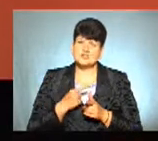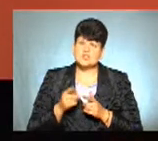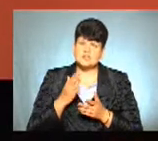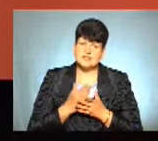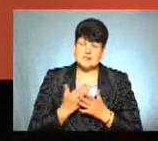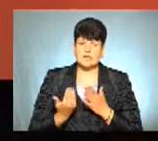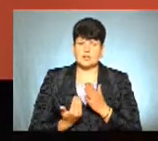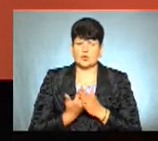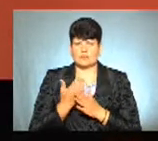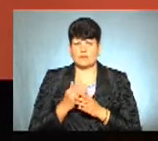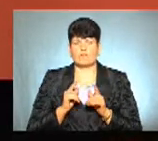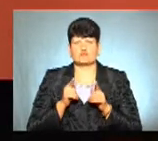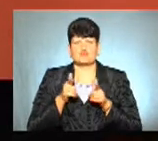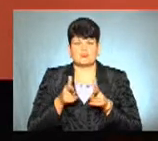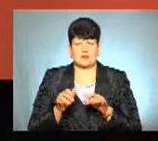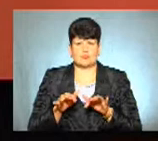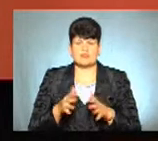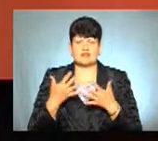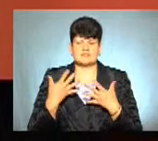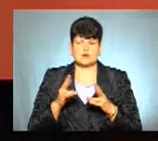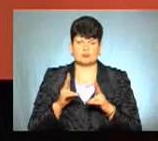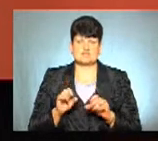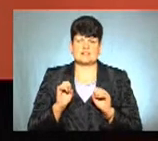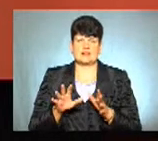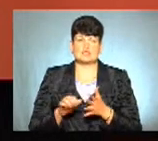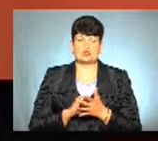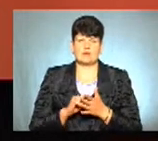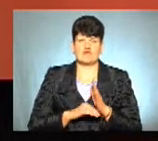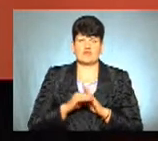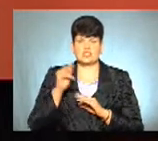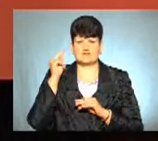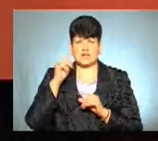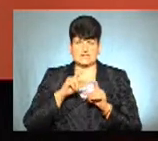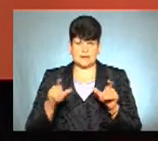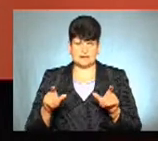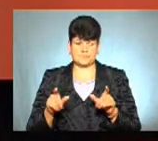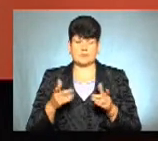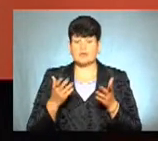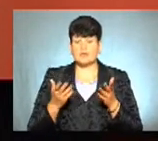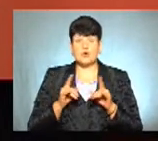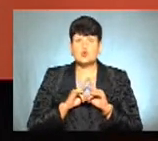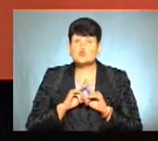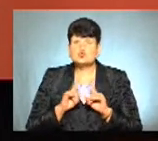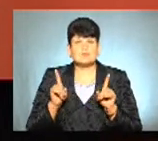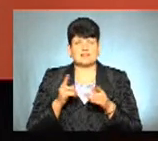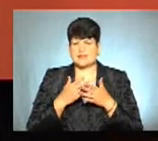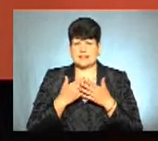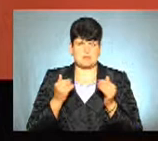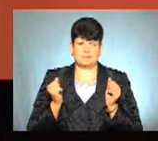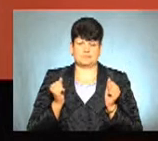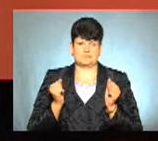зокрема, у вступній кампанії для абітурієнтів, які вже подаватимуть документи до вищих навчальних закладів? Як таких особливих немає,